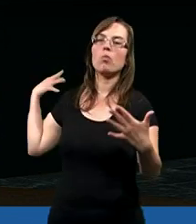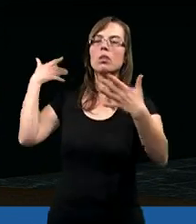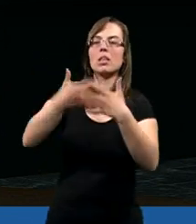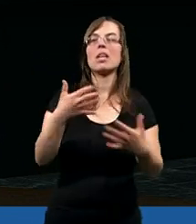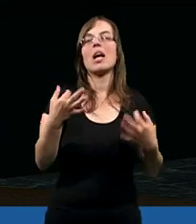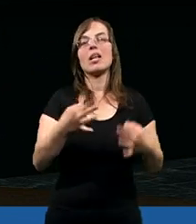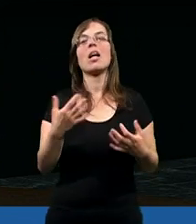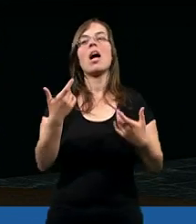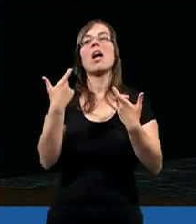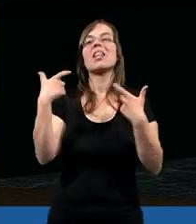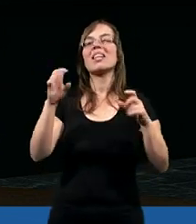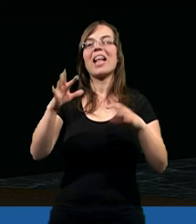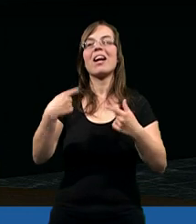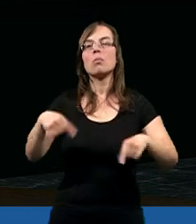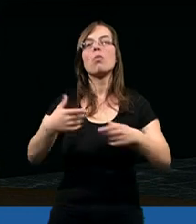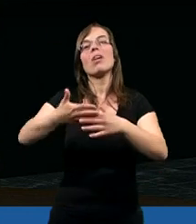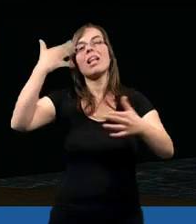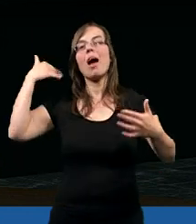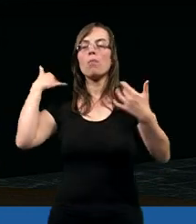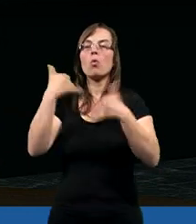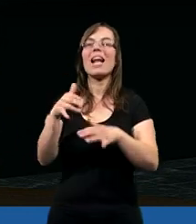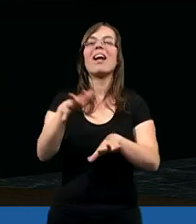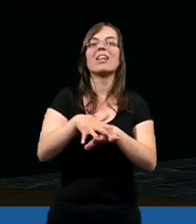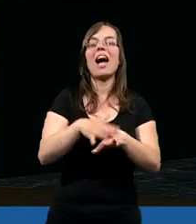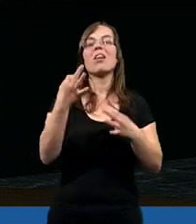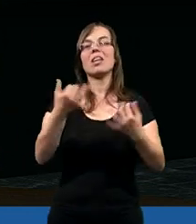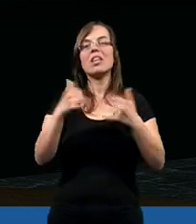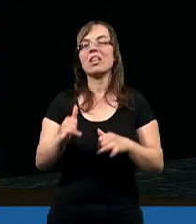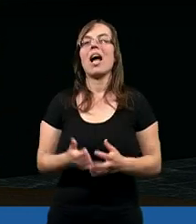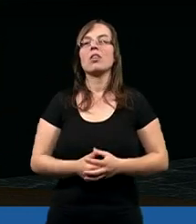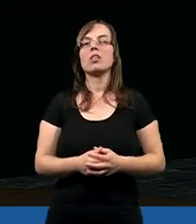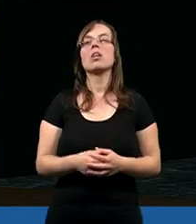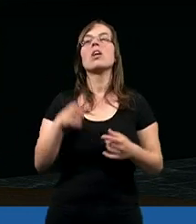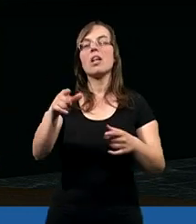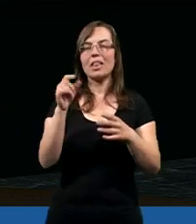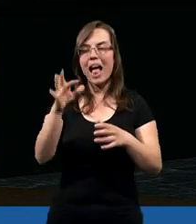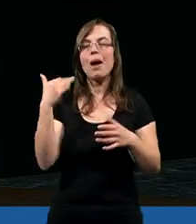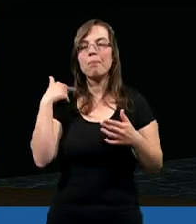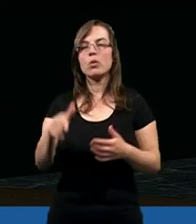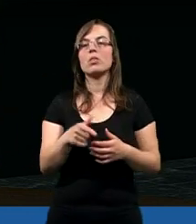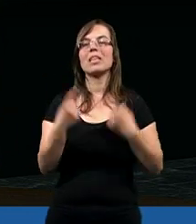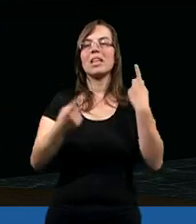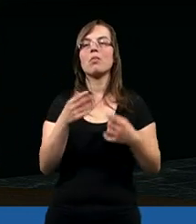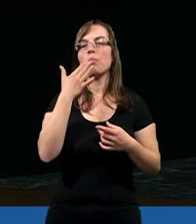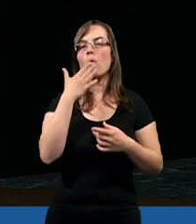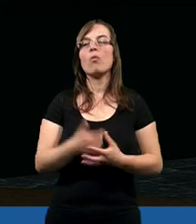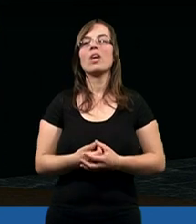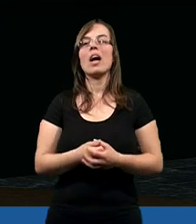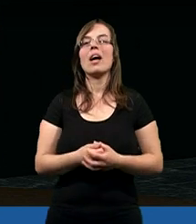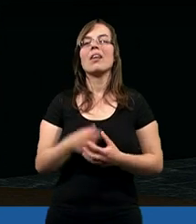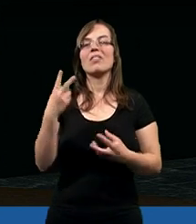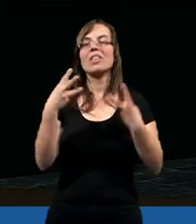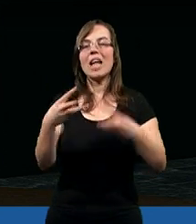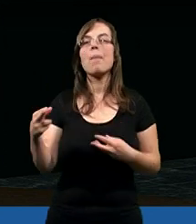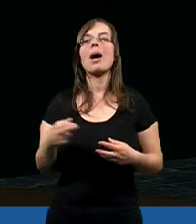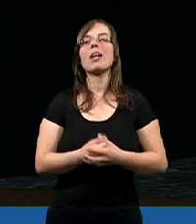wyobrazić, nic takiego nie było. Kobieta była inaczej traktowana. Apostoł Piotr na szczęście był żonatym. Wiedział wiele na ten temat,